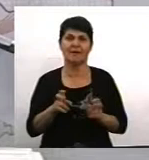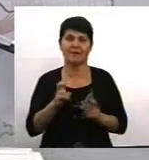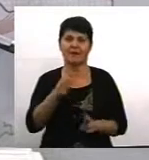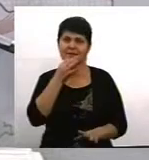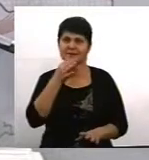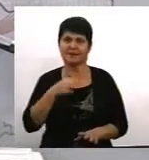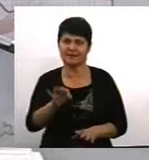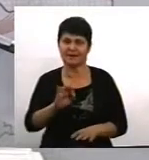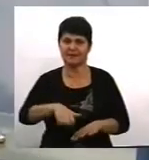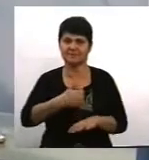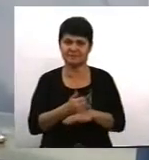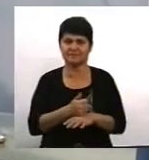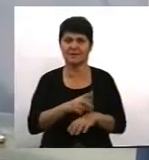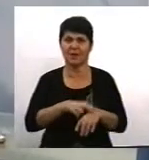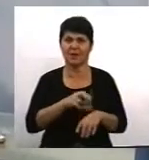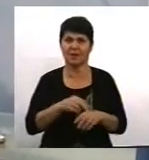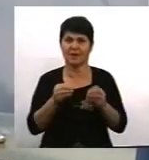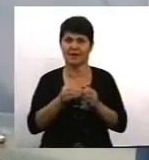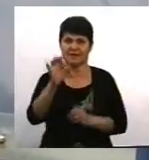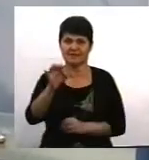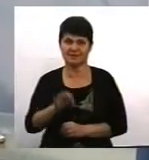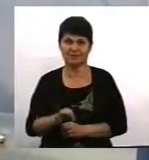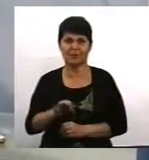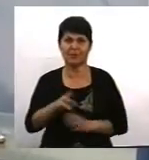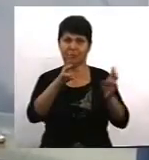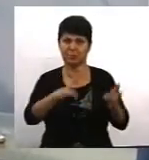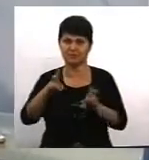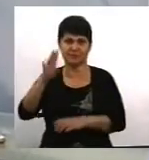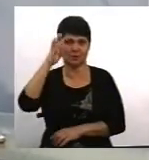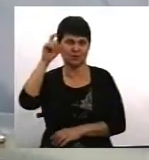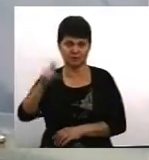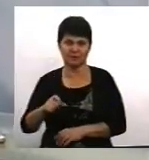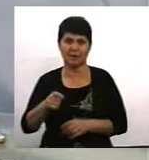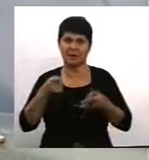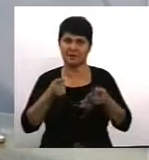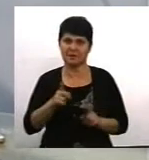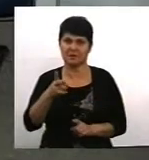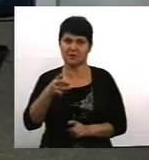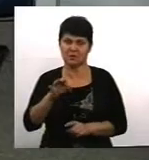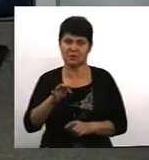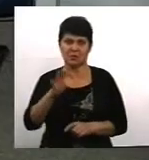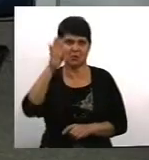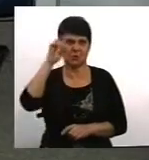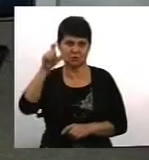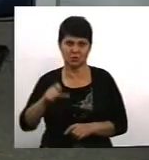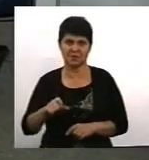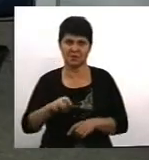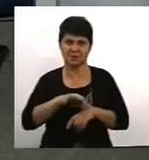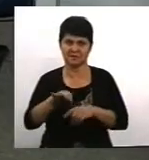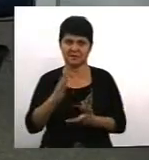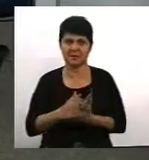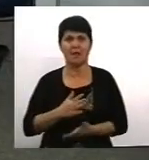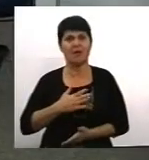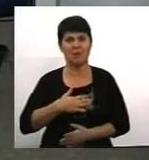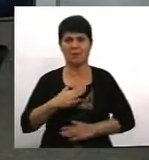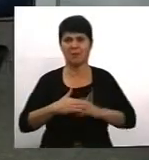10% постраждалих – це чоловіки. Чи дійсно чоловіки зазнають насильство? В моїй практиці, я дуже